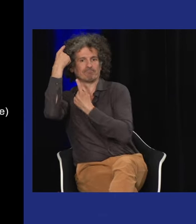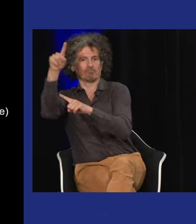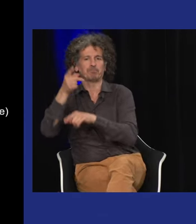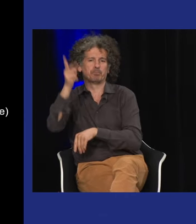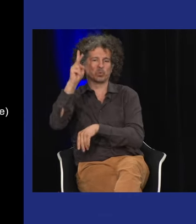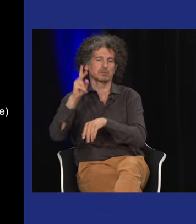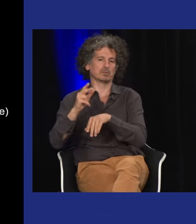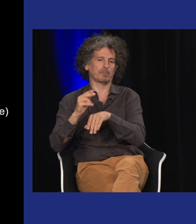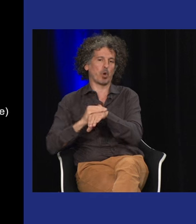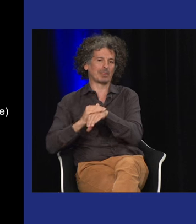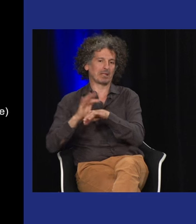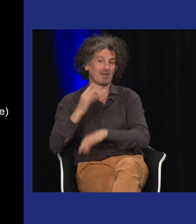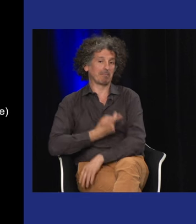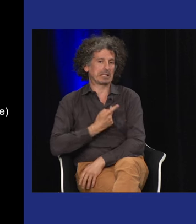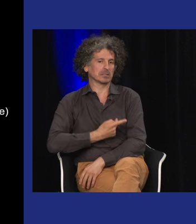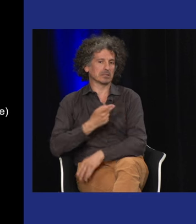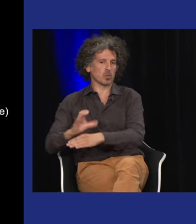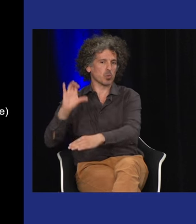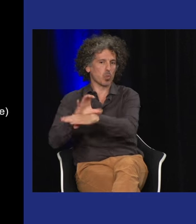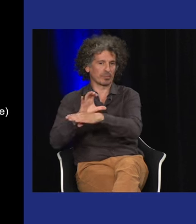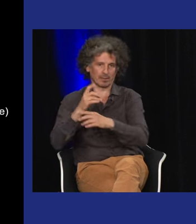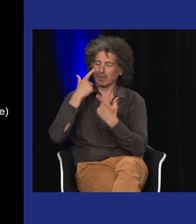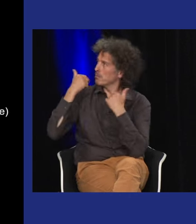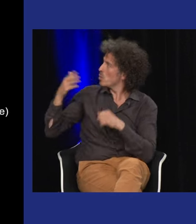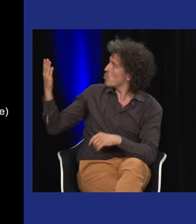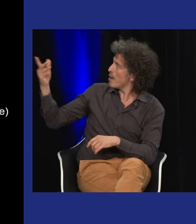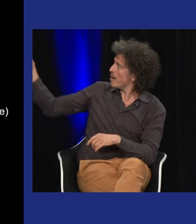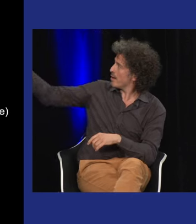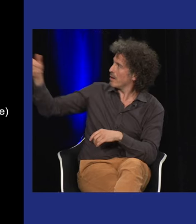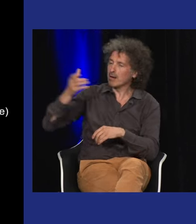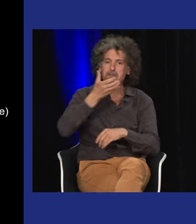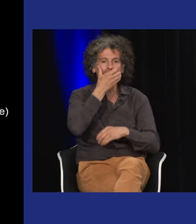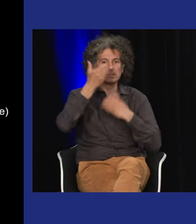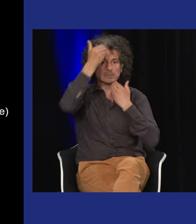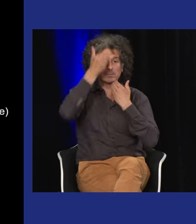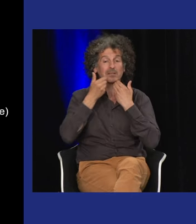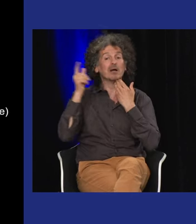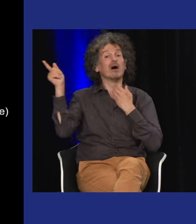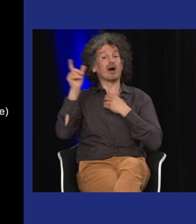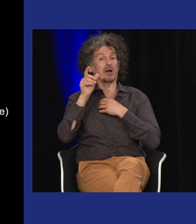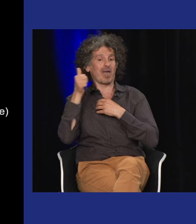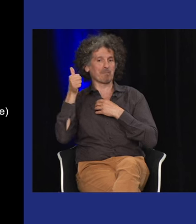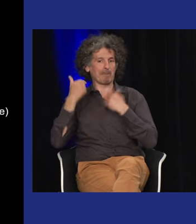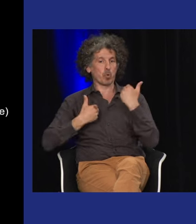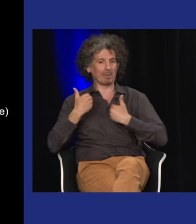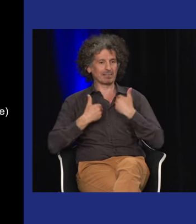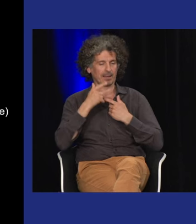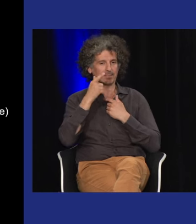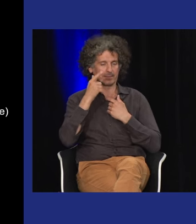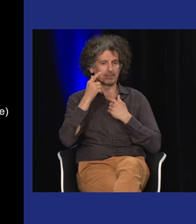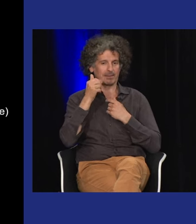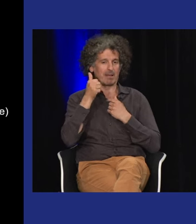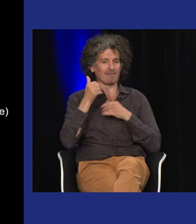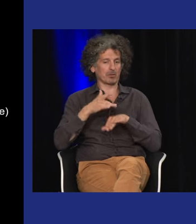recherche sur soi la deuxième pièce de théâtre elle est beaucoup plus politique contre le monde médical et on voit l'image du